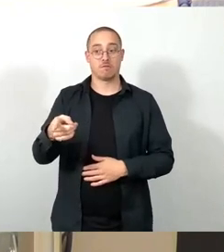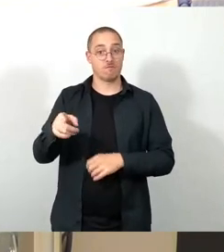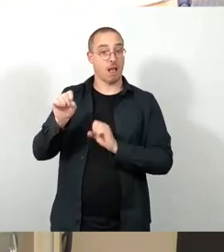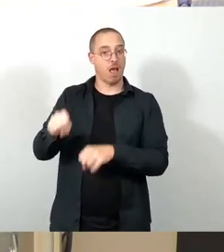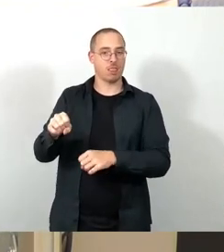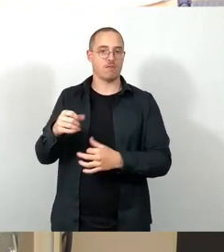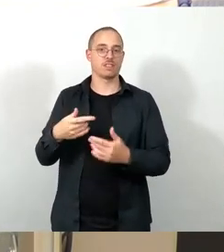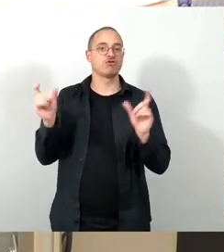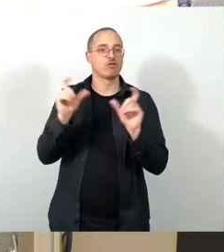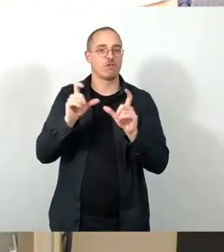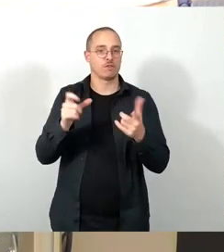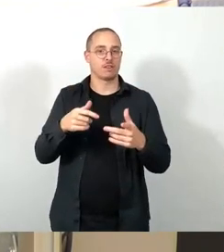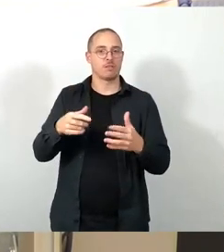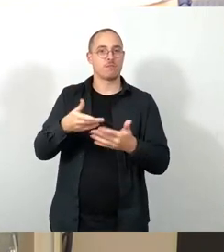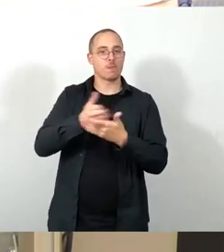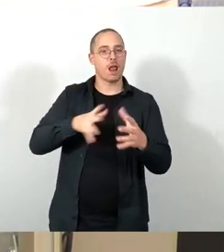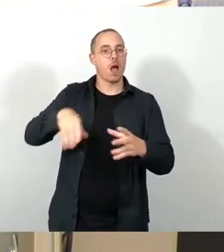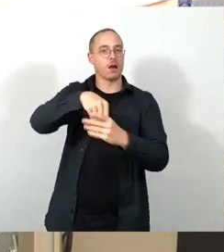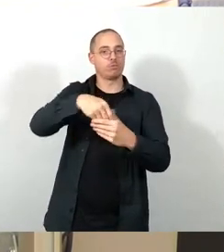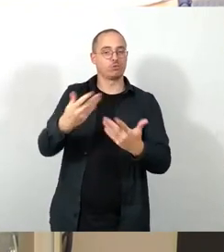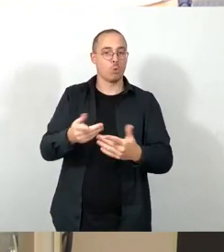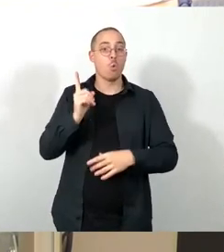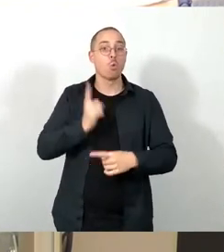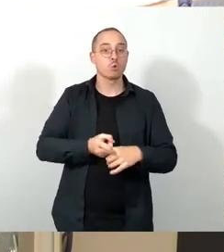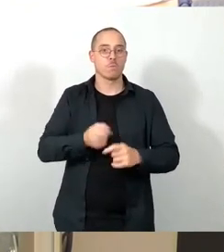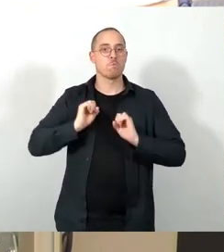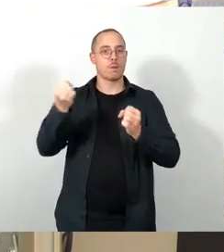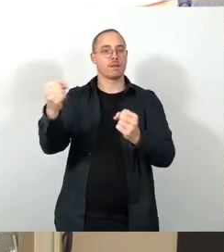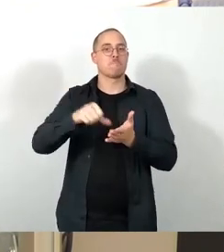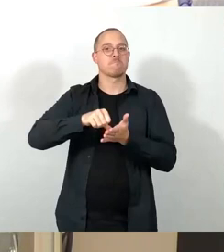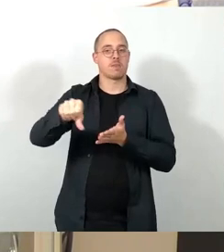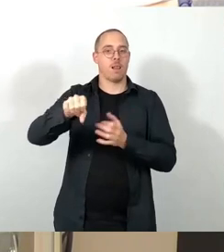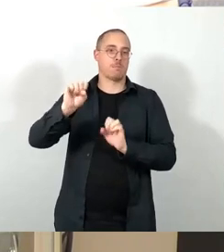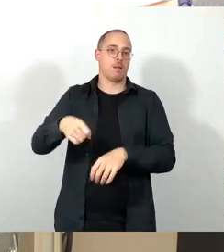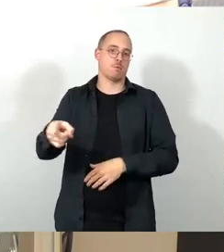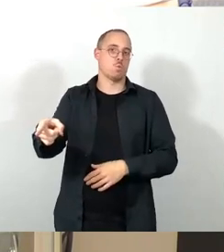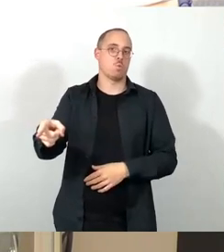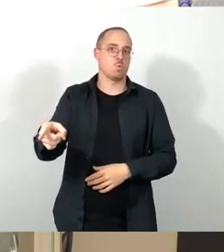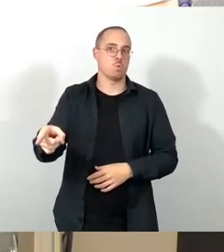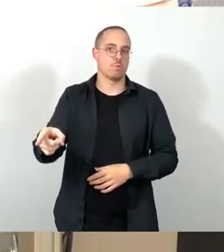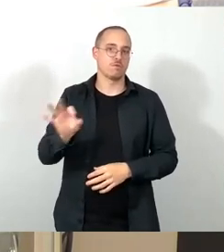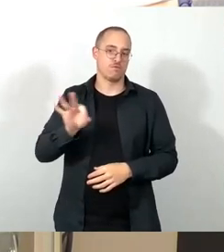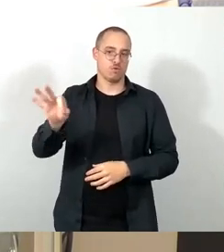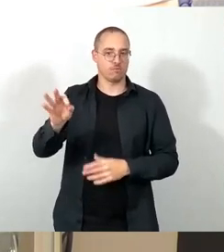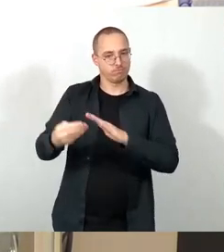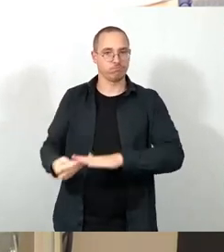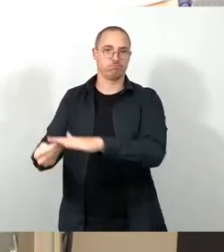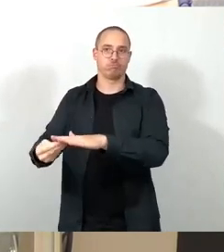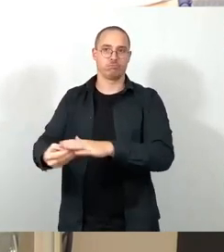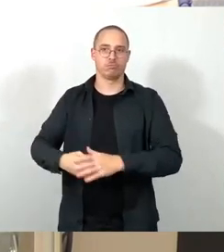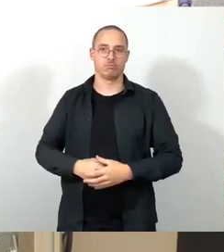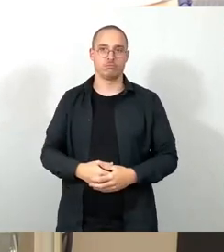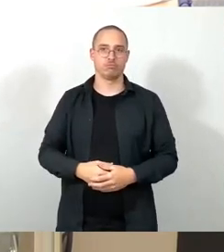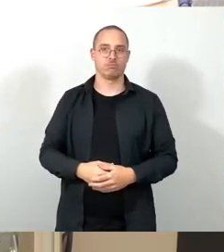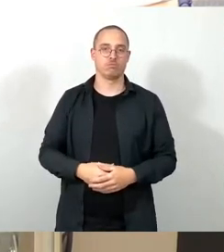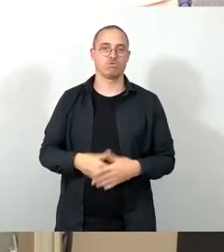bezahlbare Mobilität zu organisieren, zu sichern. Der Dresden Pass lebt dabei von